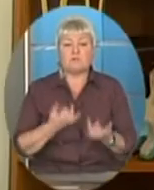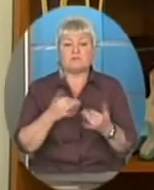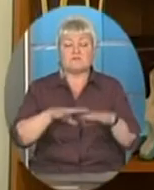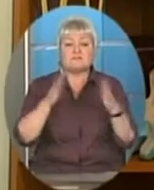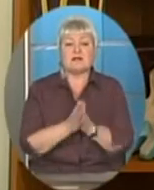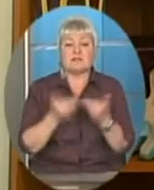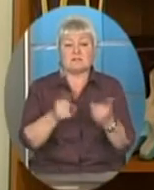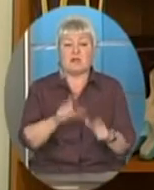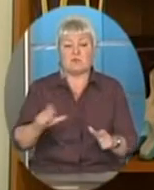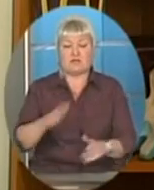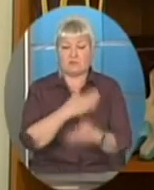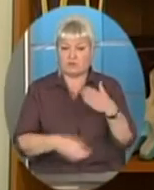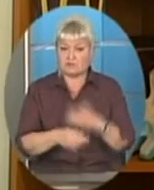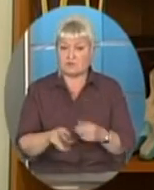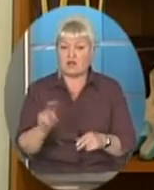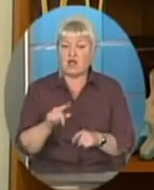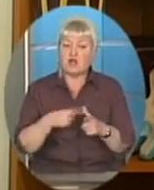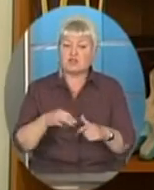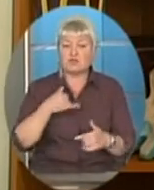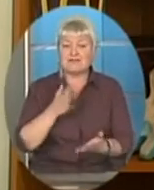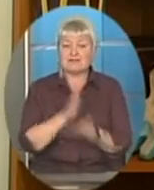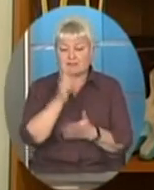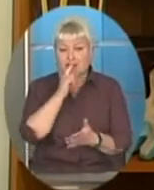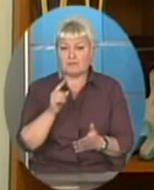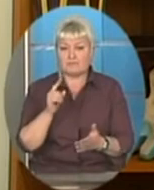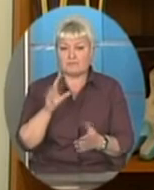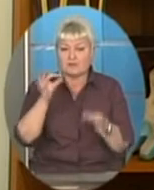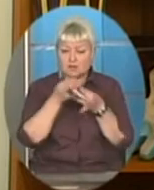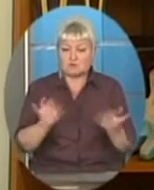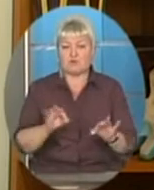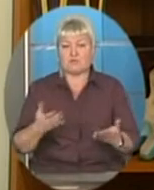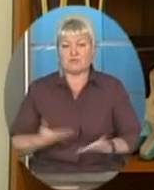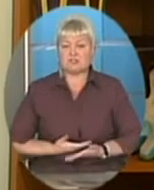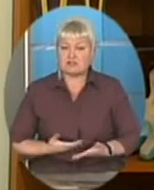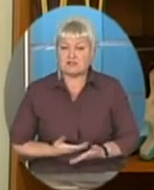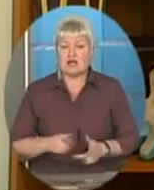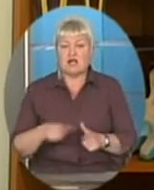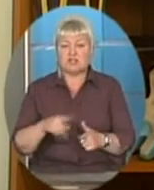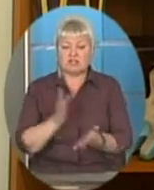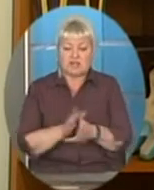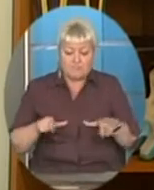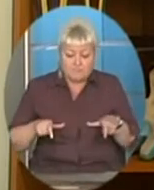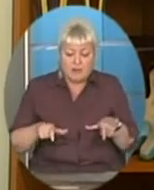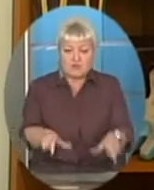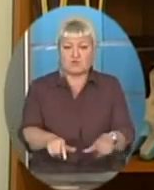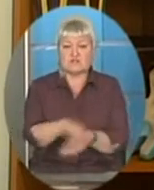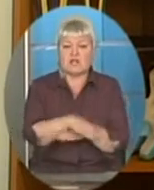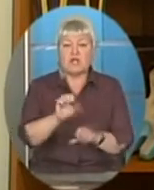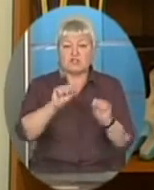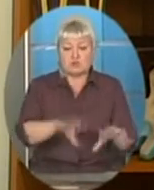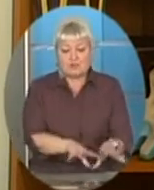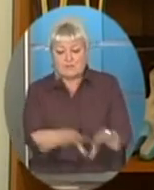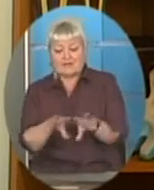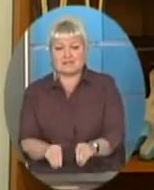неповносправних. Чи в нас є доступність житла, чи в нас є пандуси на вулицях, чи людина може пересісти в громадський